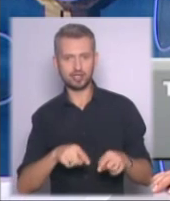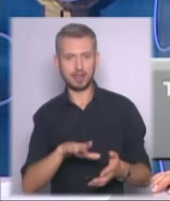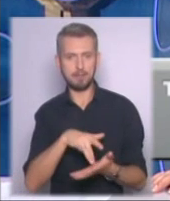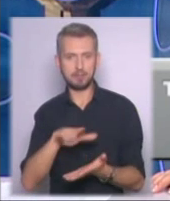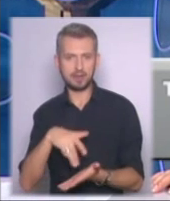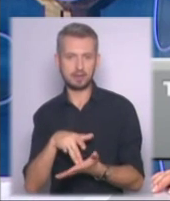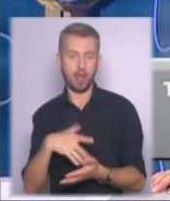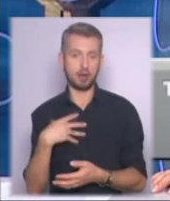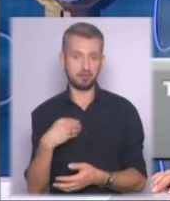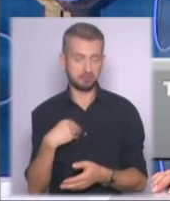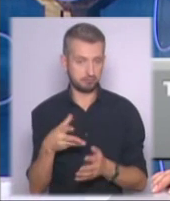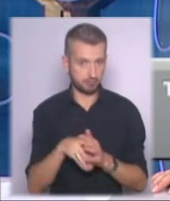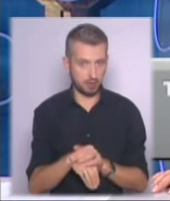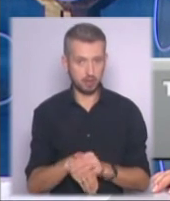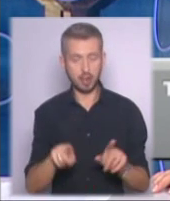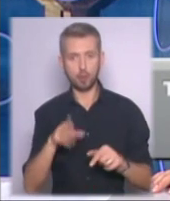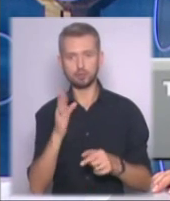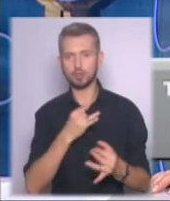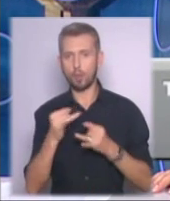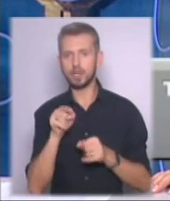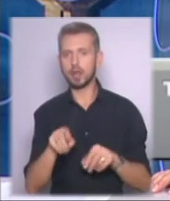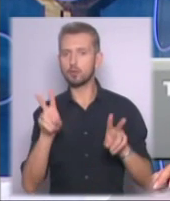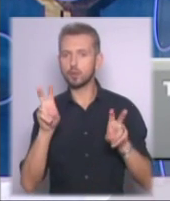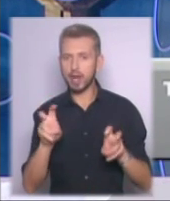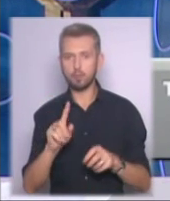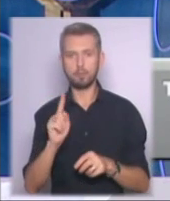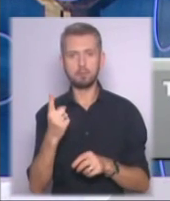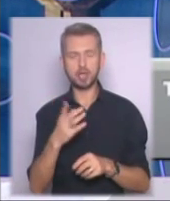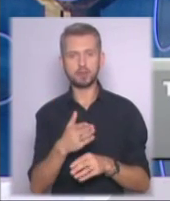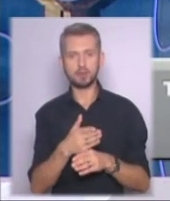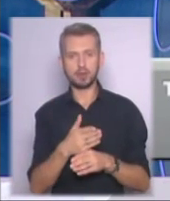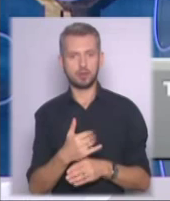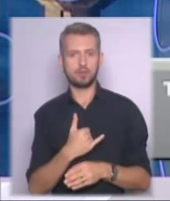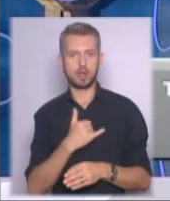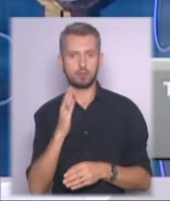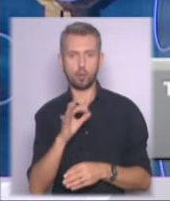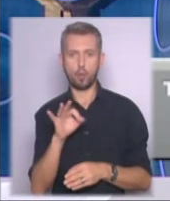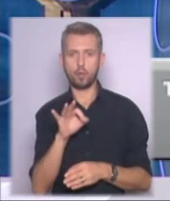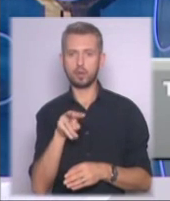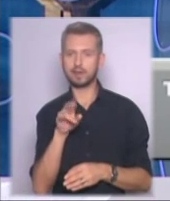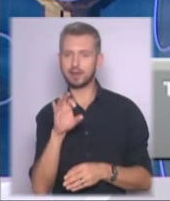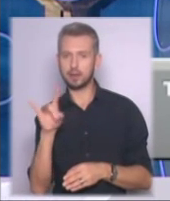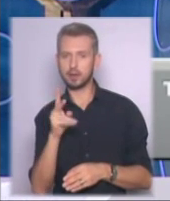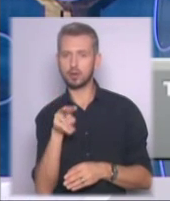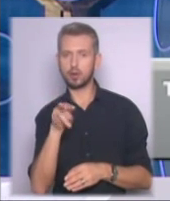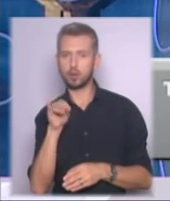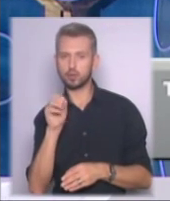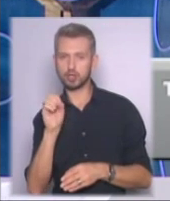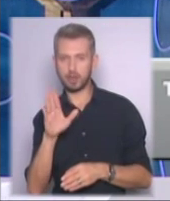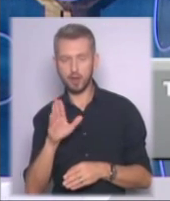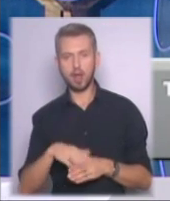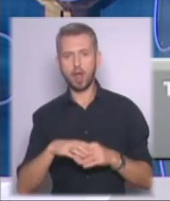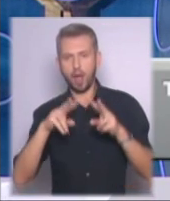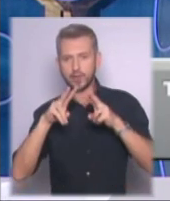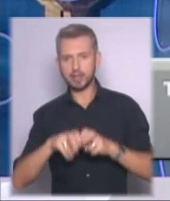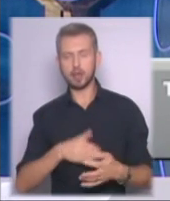Львів. І також сьогодні будемо говорити на цю тему. Першою частиню у нас у студії буде Олександр Клюжев, аналітик громадянської мережі «Опора».